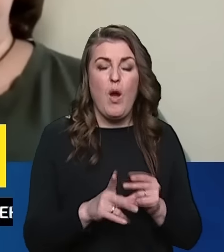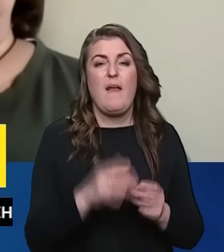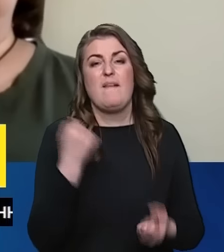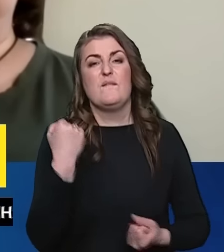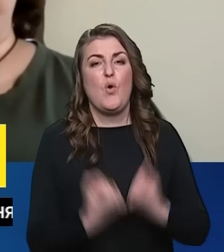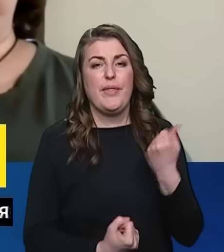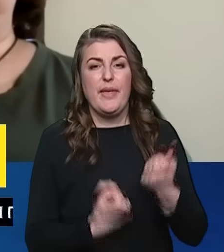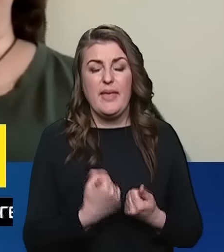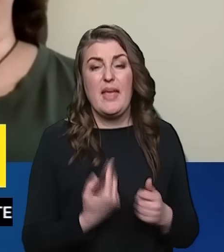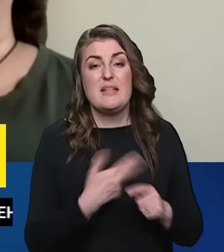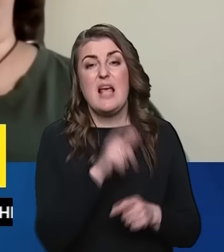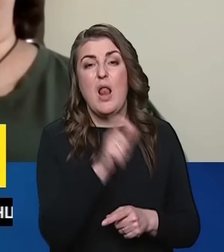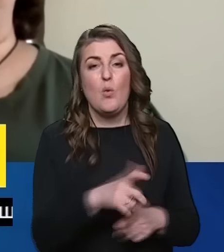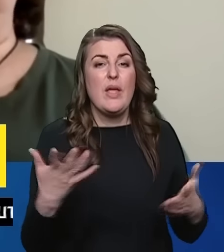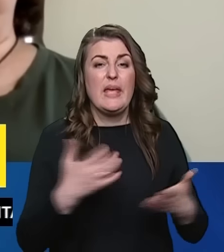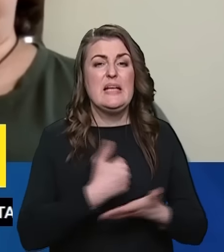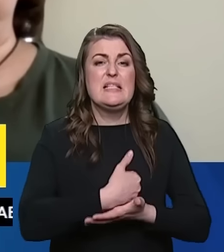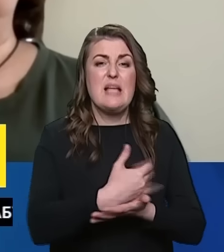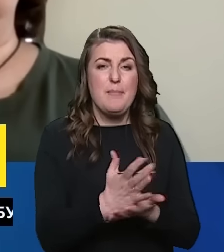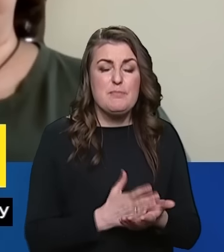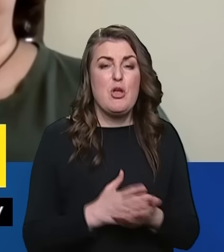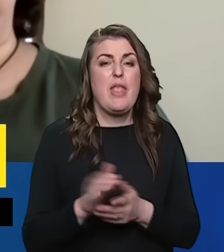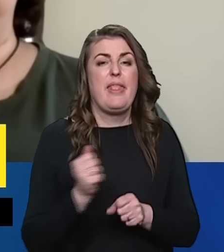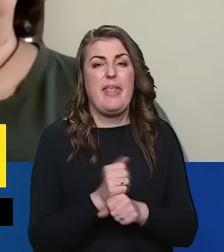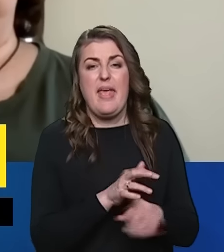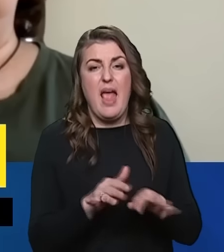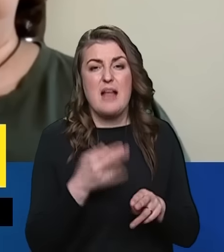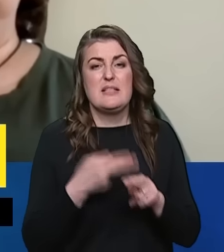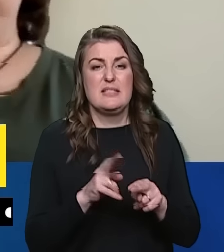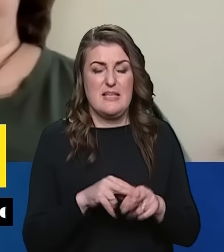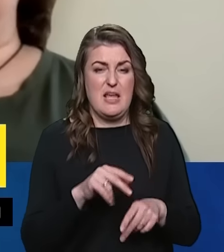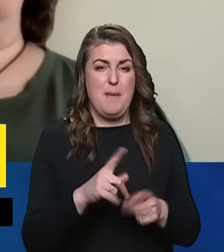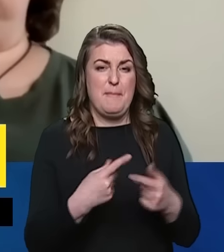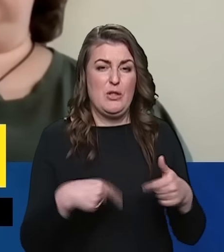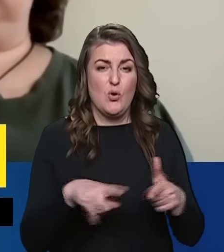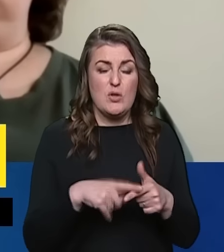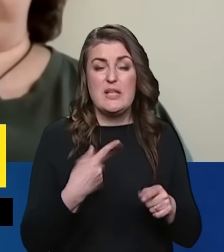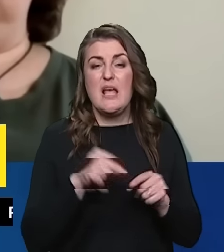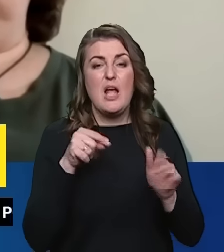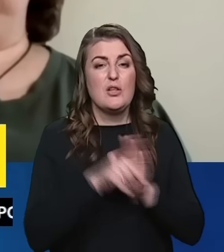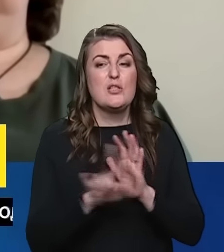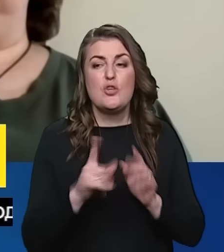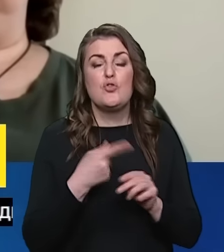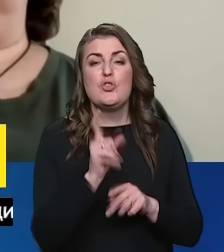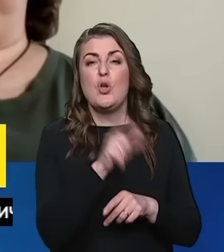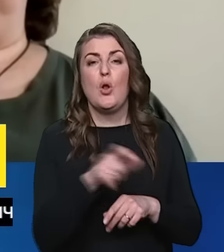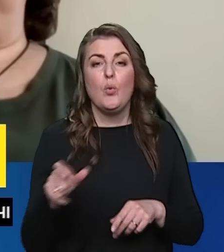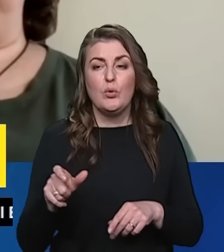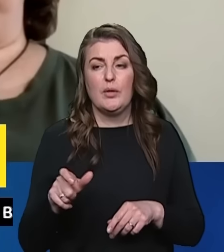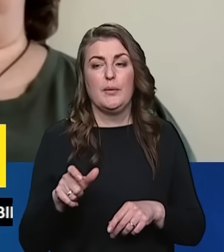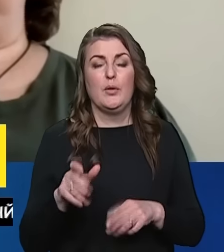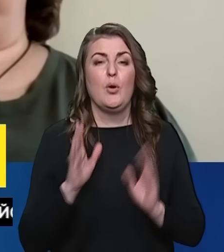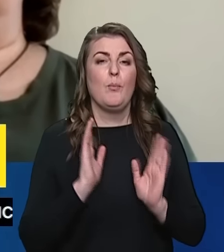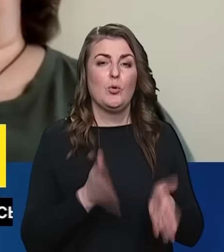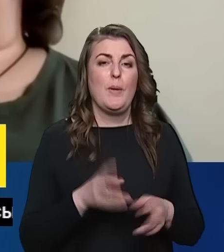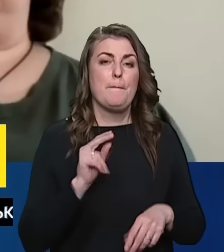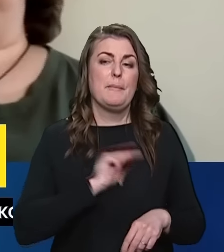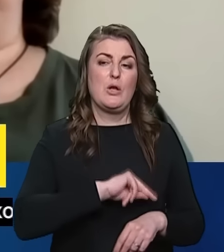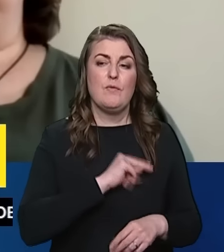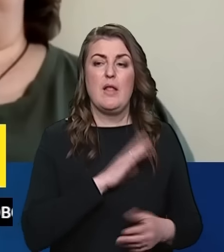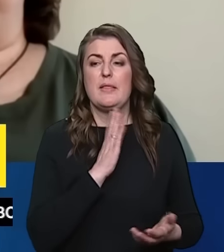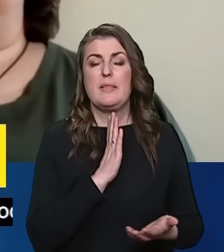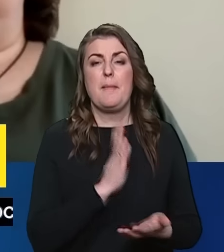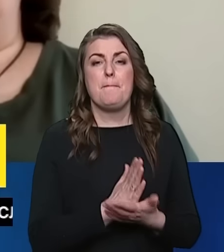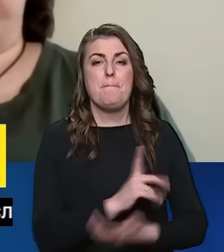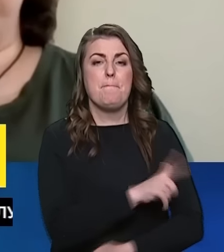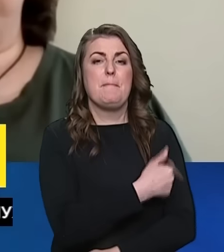і водії, це люди, які забезпечують діяльність цих підрозділів. Це не означає, що ці люди будуть працювати,